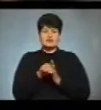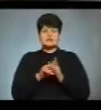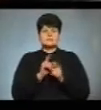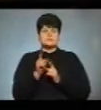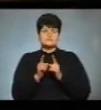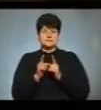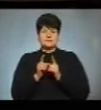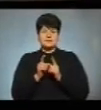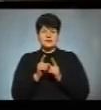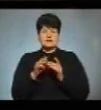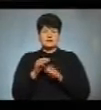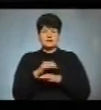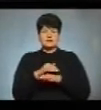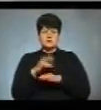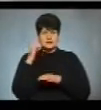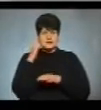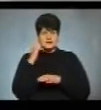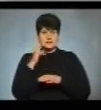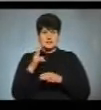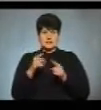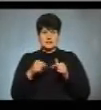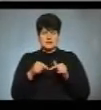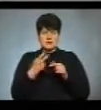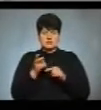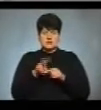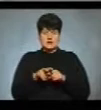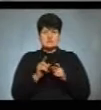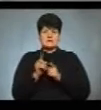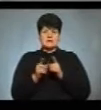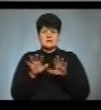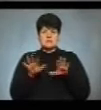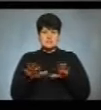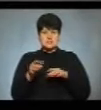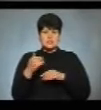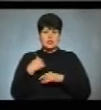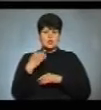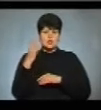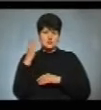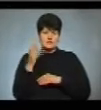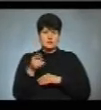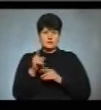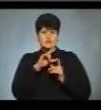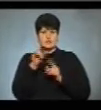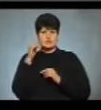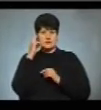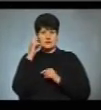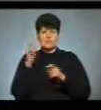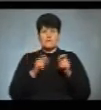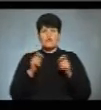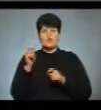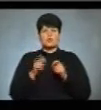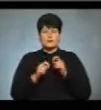виборців на одній із київських дільниць. Я прийшла змінити місце голосування з Тернополя, бо їду в Київ на форум.